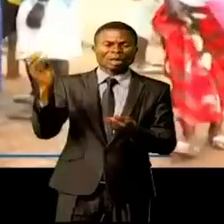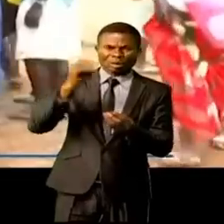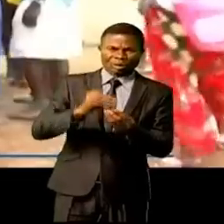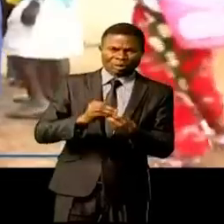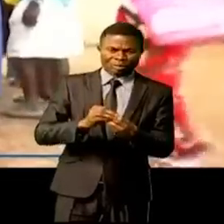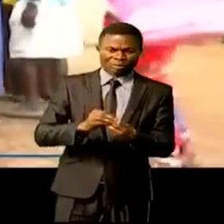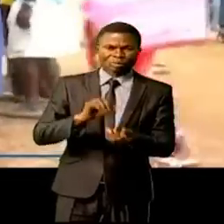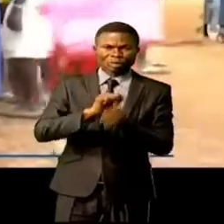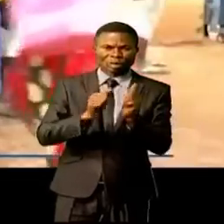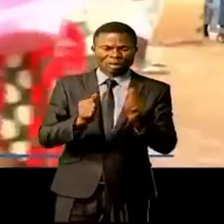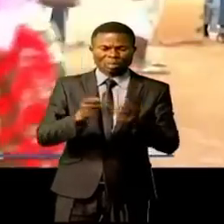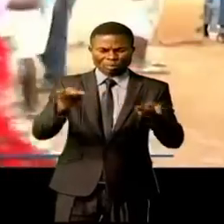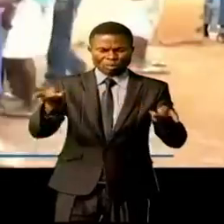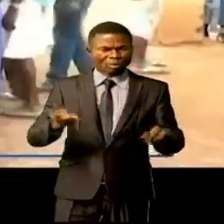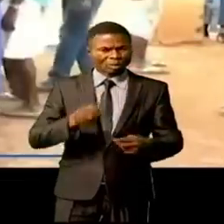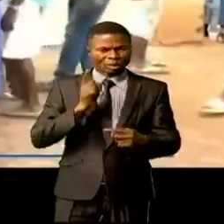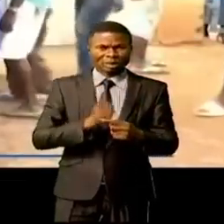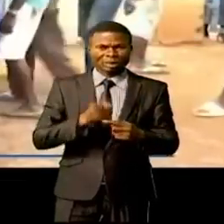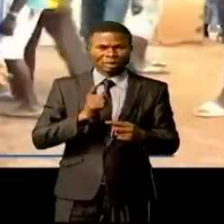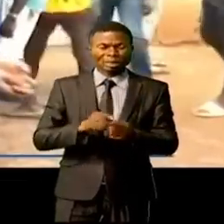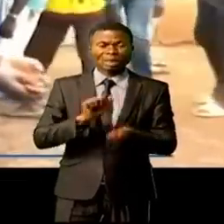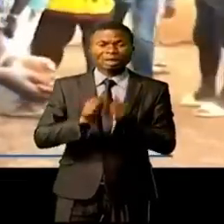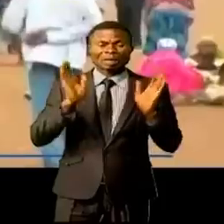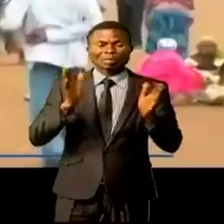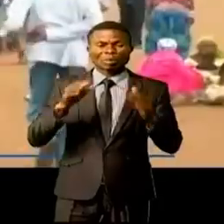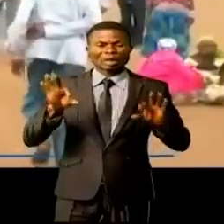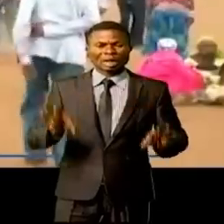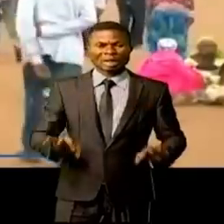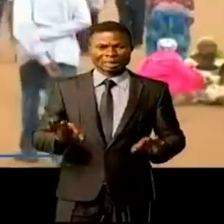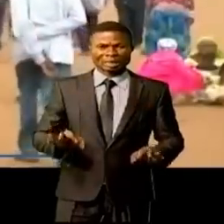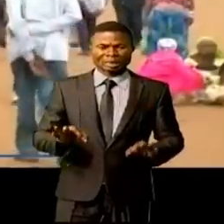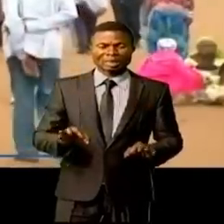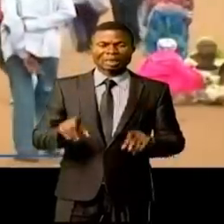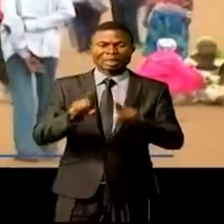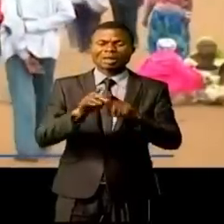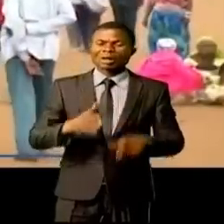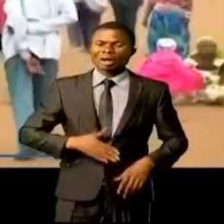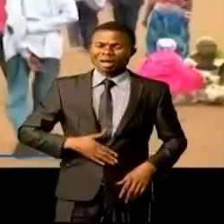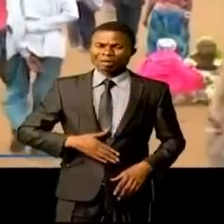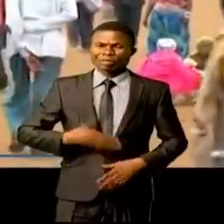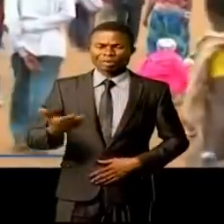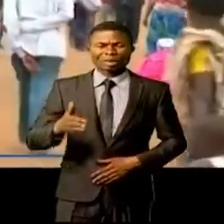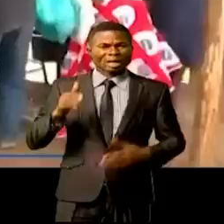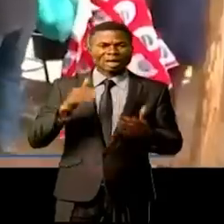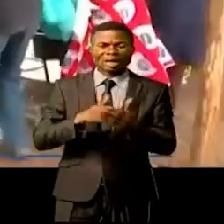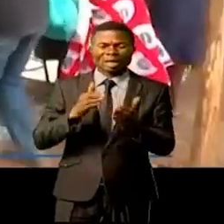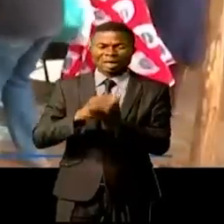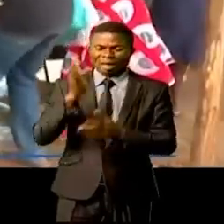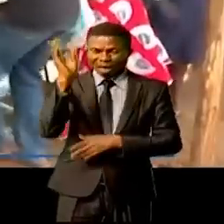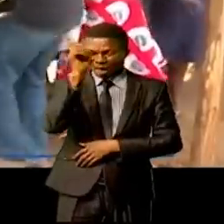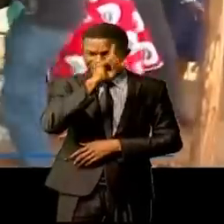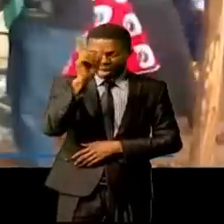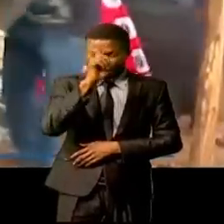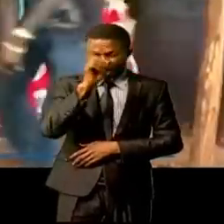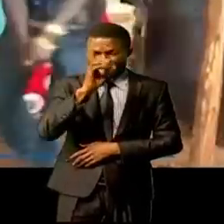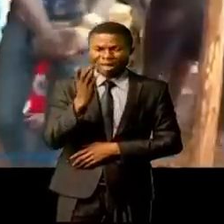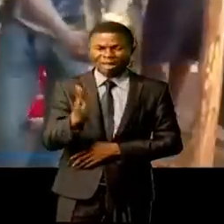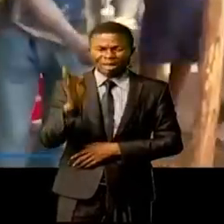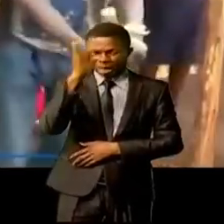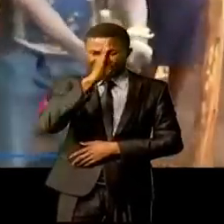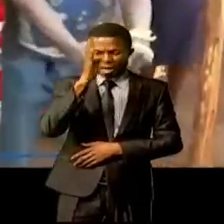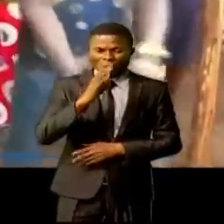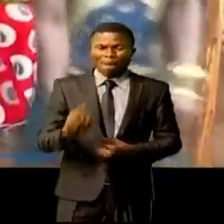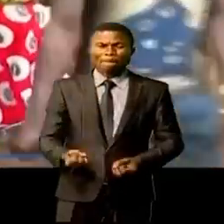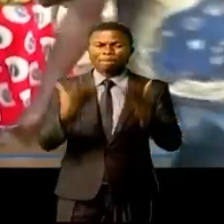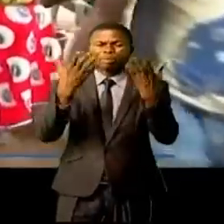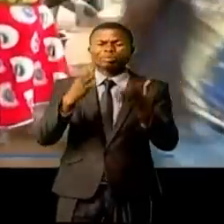contraintes environnementales, les catastrophes naturelles et la famine, ainsi que la menace terroriste. Si les causes de l'explosion du